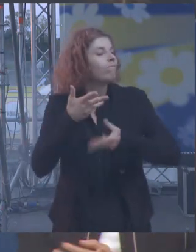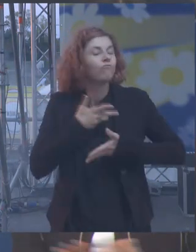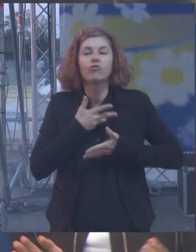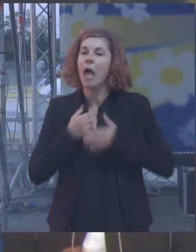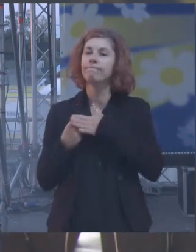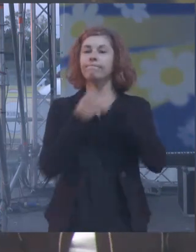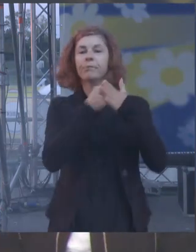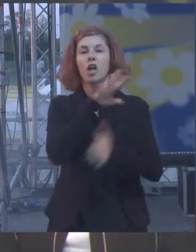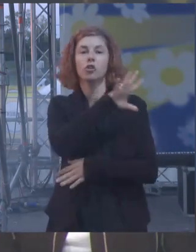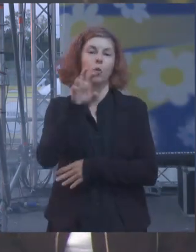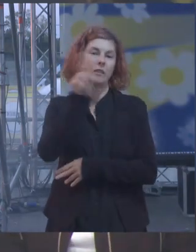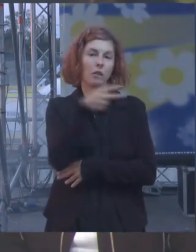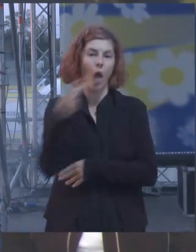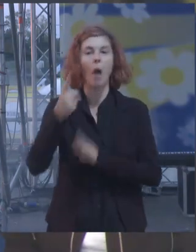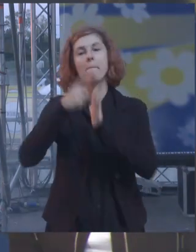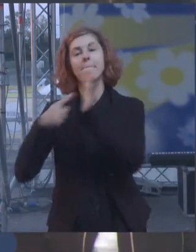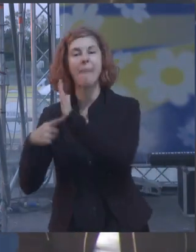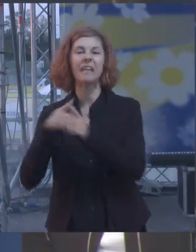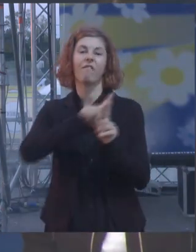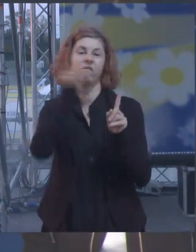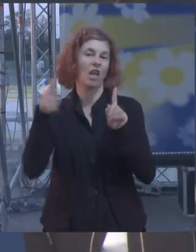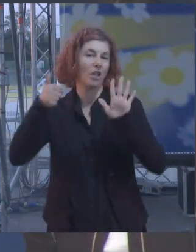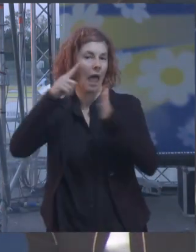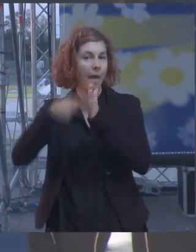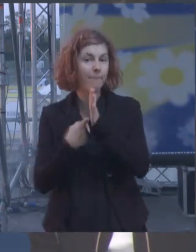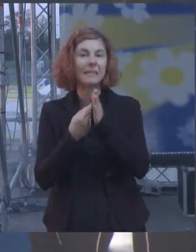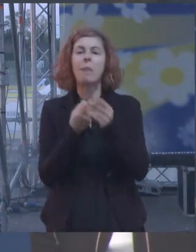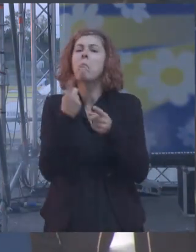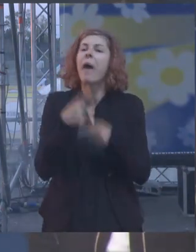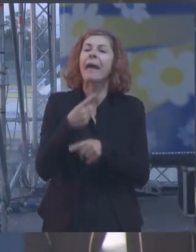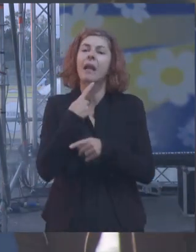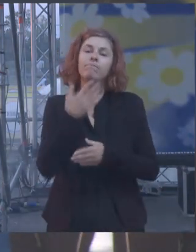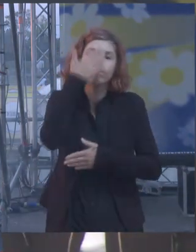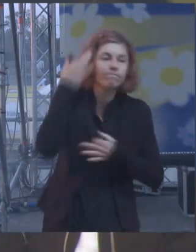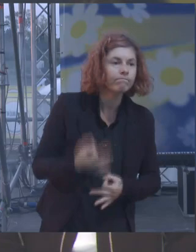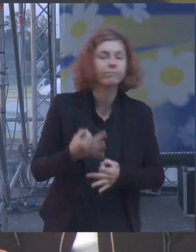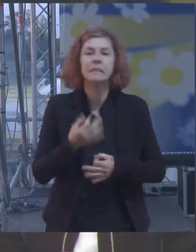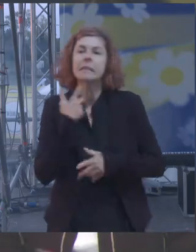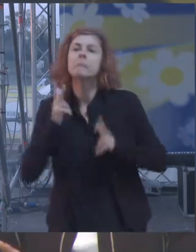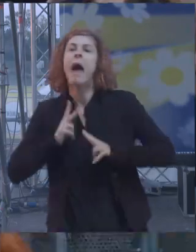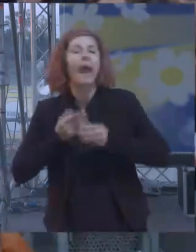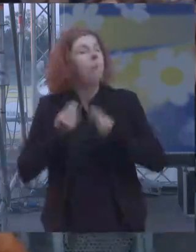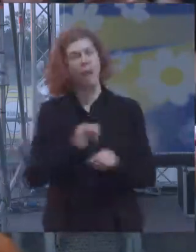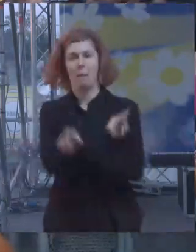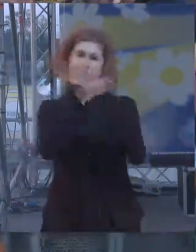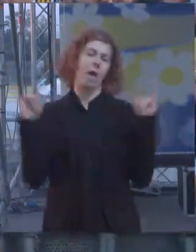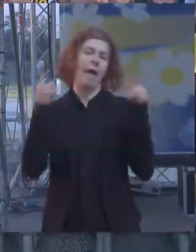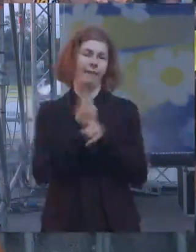euro al mese per sei mesi per non perdere la speranza e la dignità abbiamo avviato